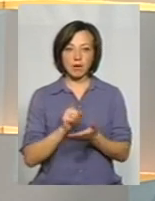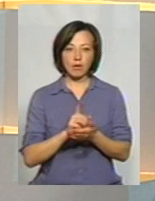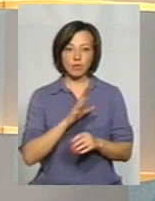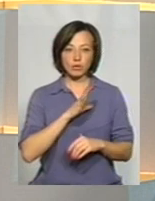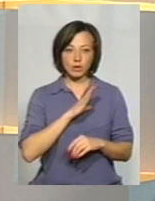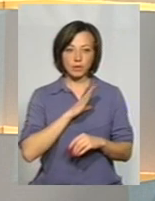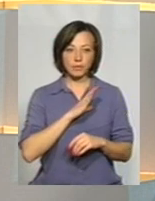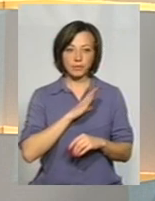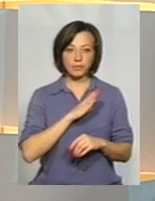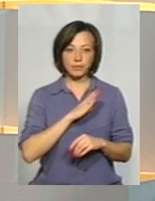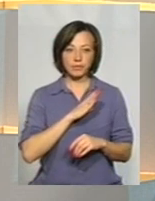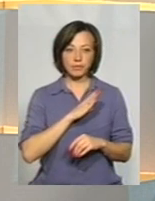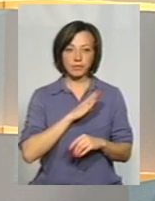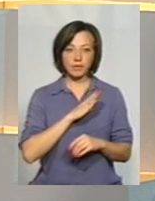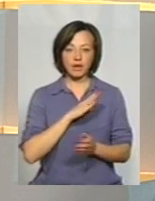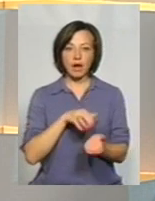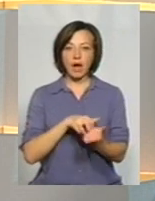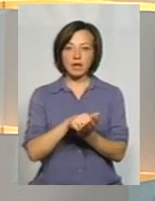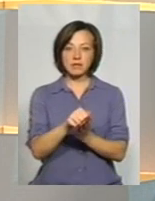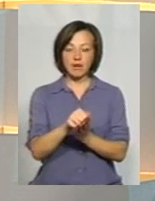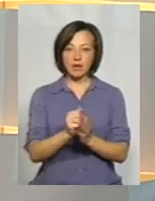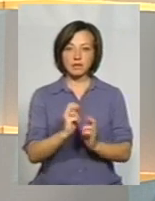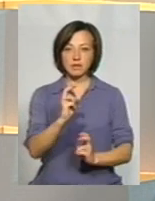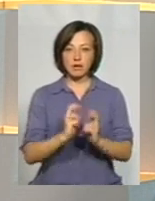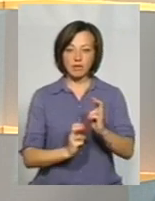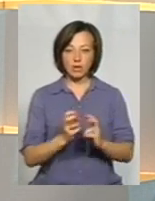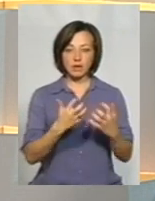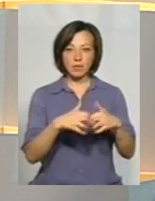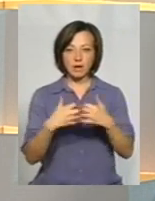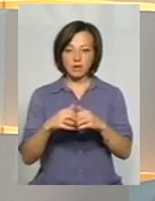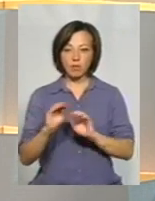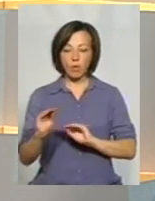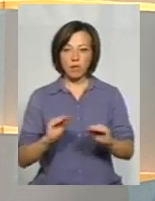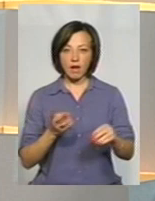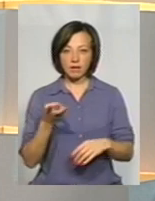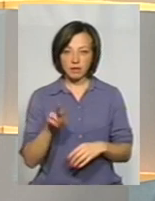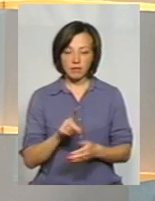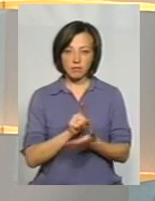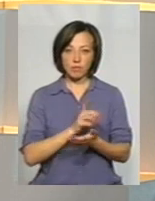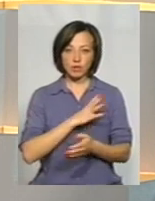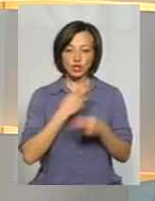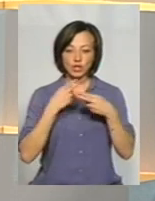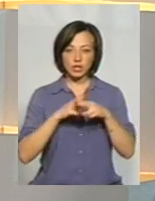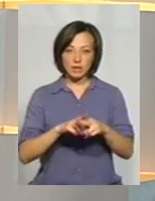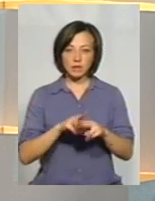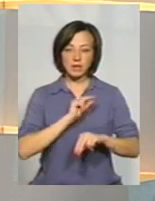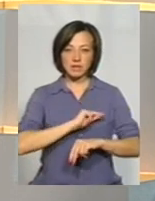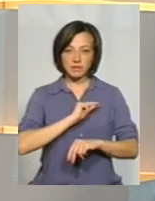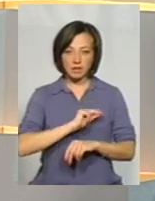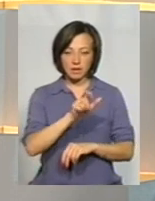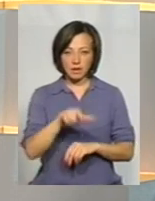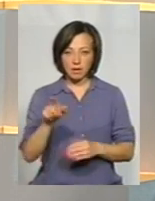асфальтообітонні заводи, механізми і обладнання, інженерно-технічні працівники